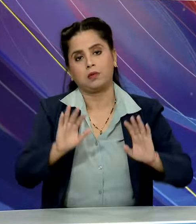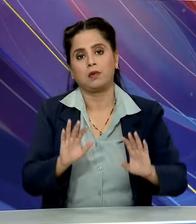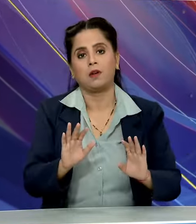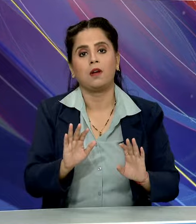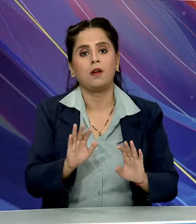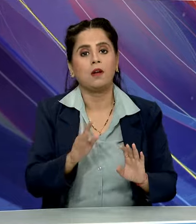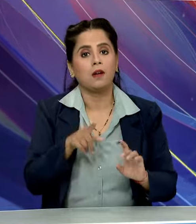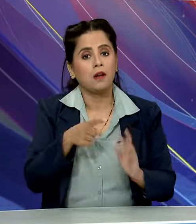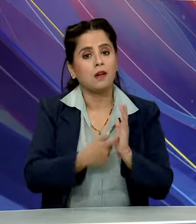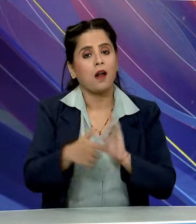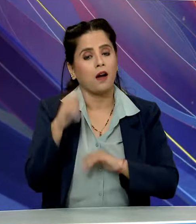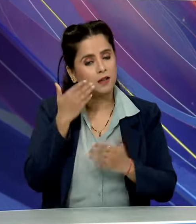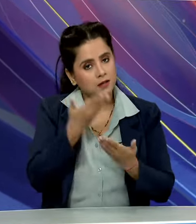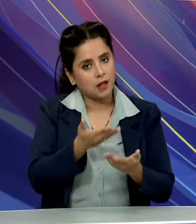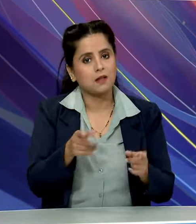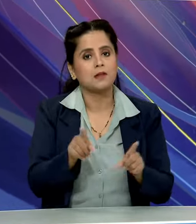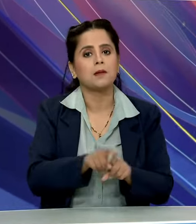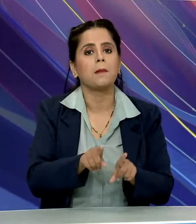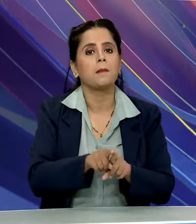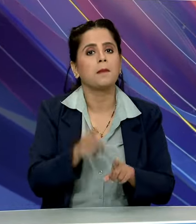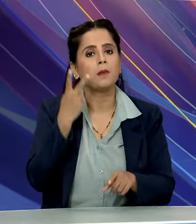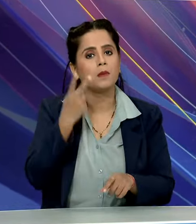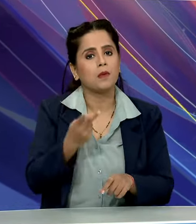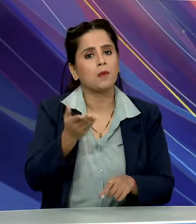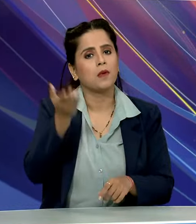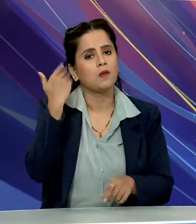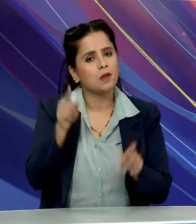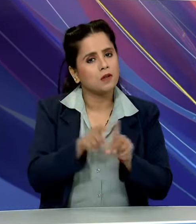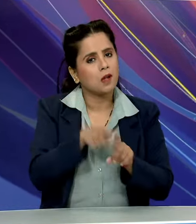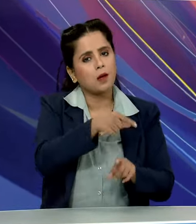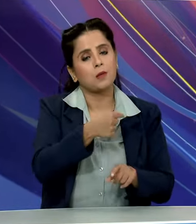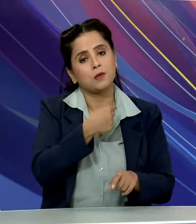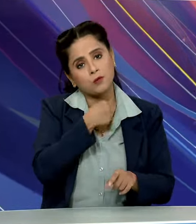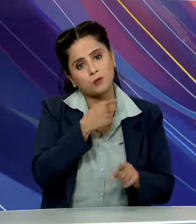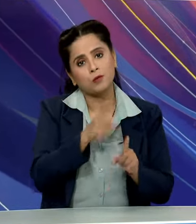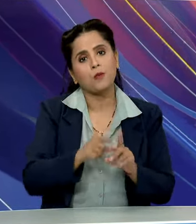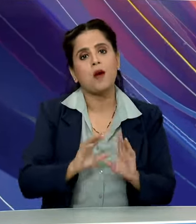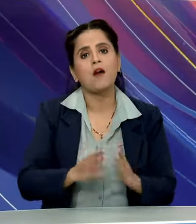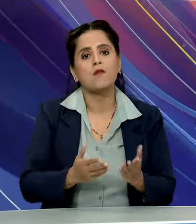राजस्तान में भी यह ऐसा ही खेल खेल रहे है